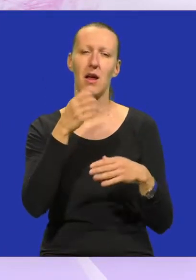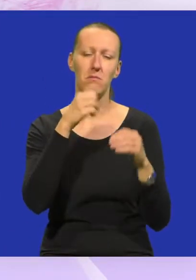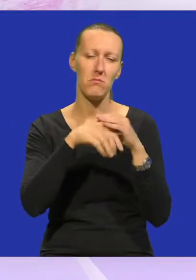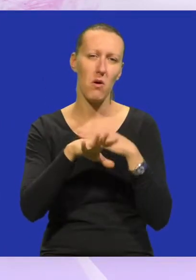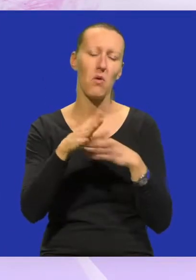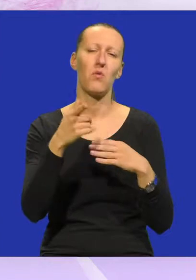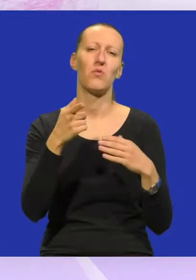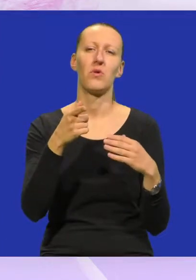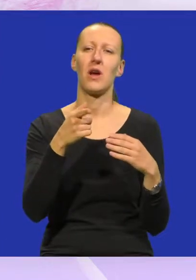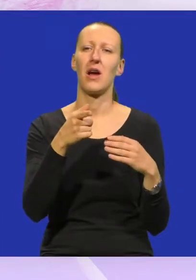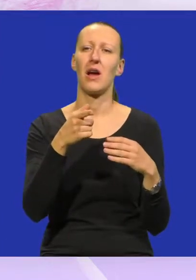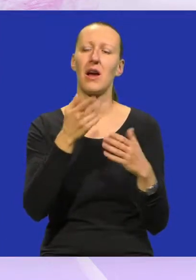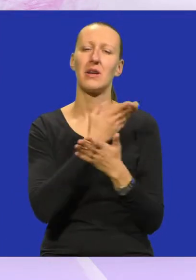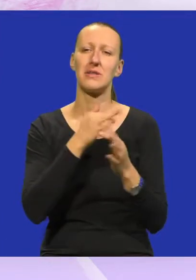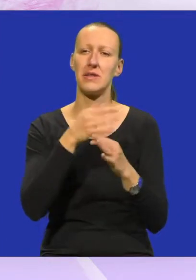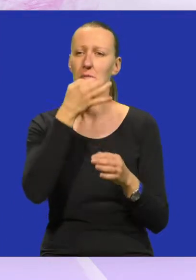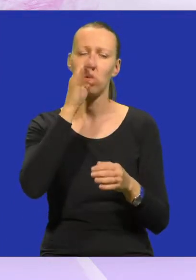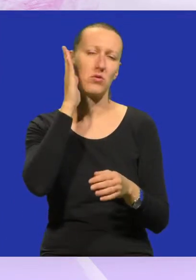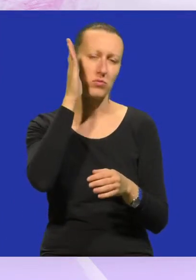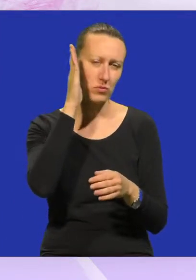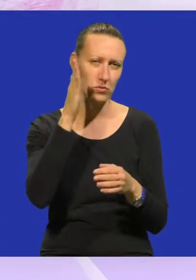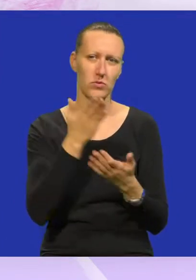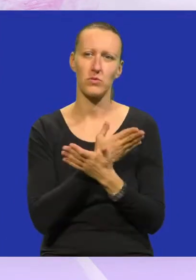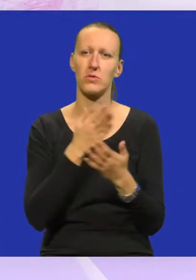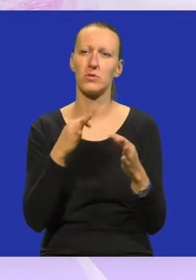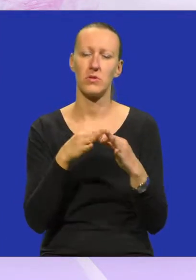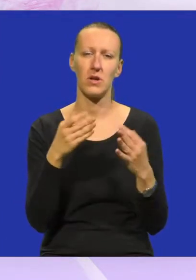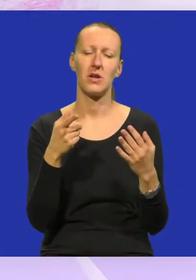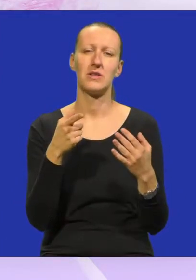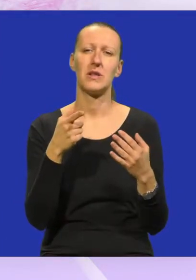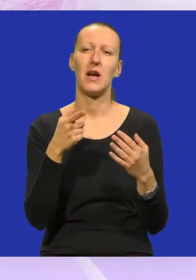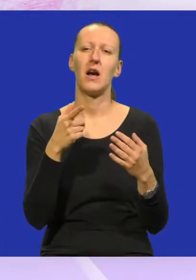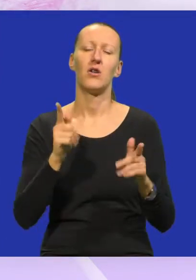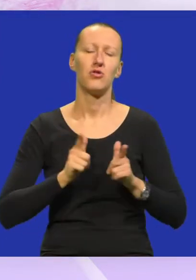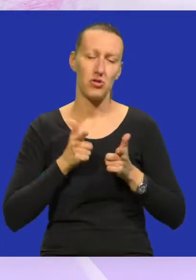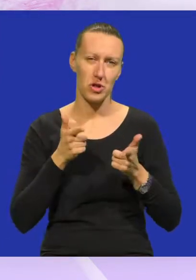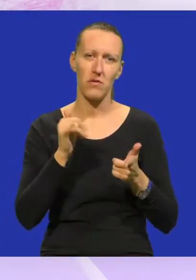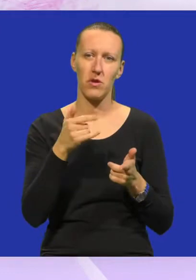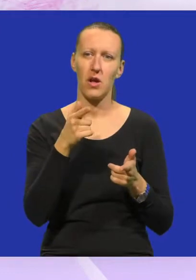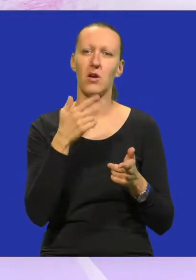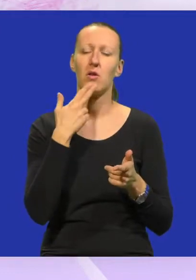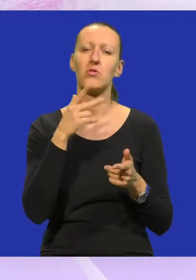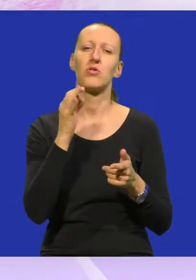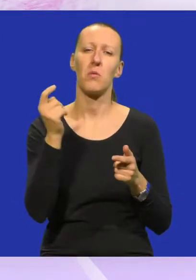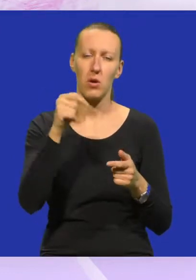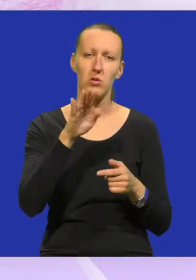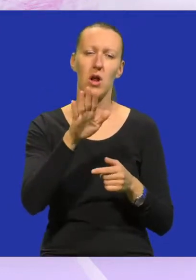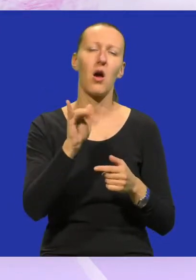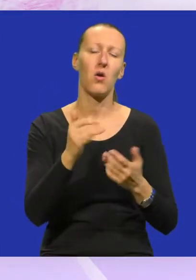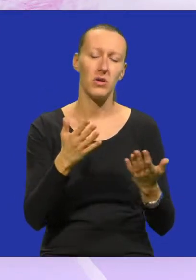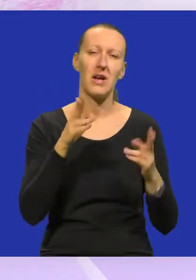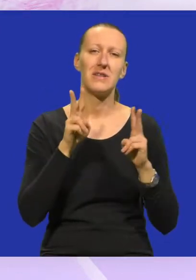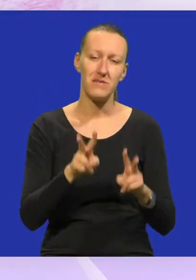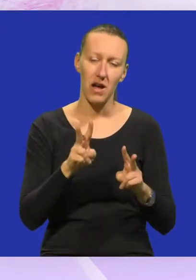za bolju budućnost, inače za život koja će im dobro doći. Tako da